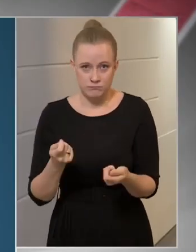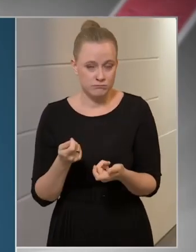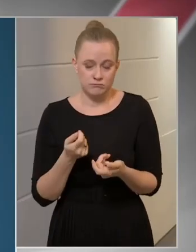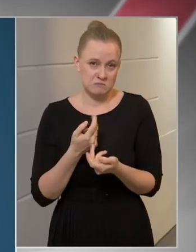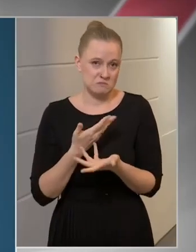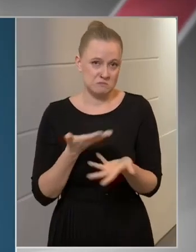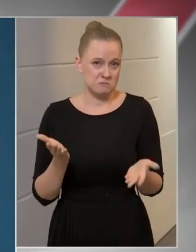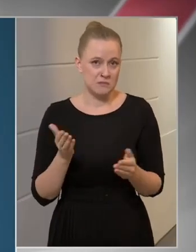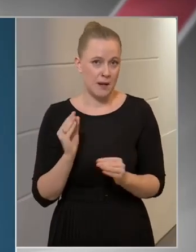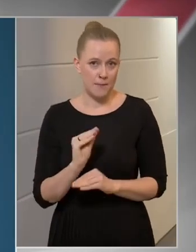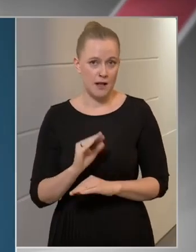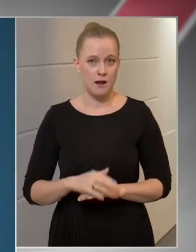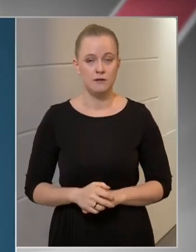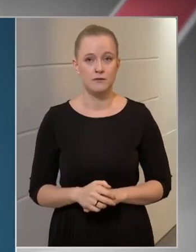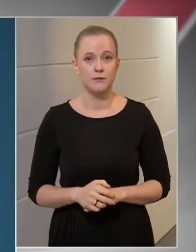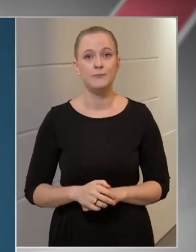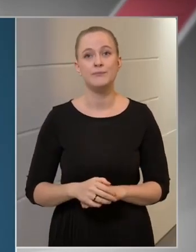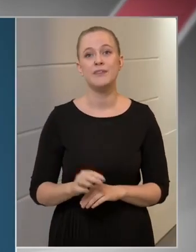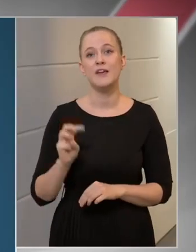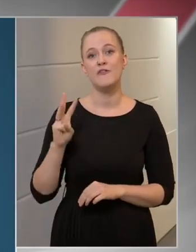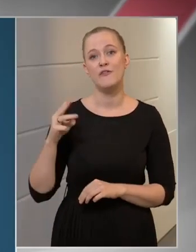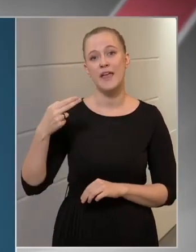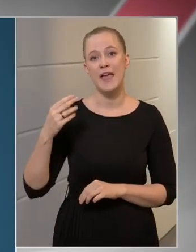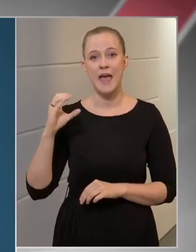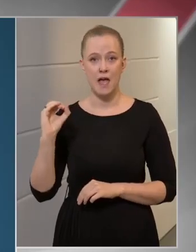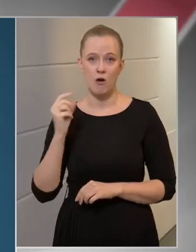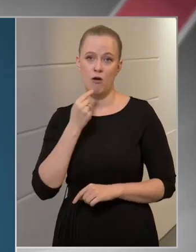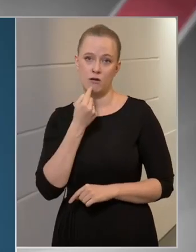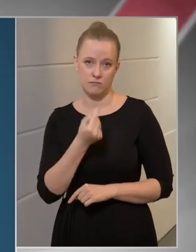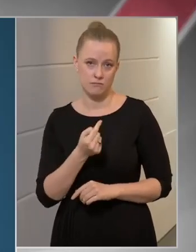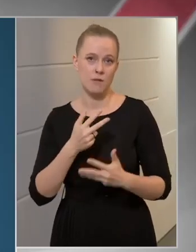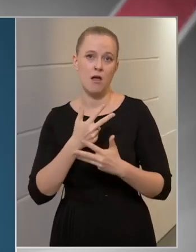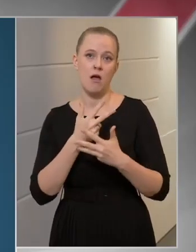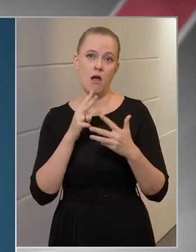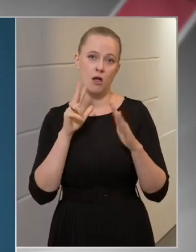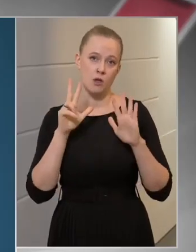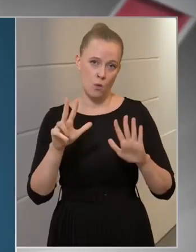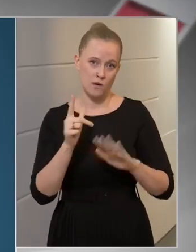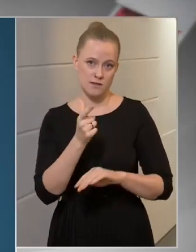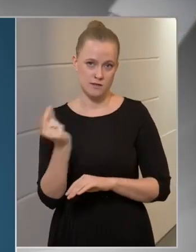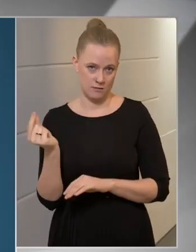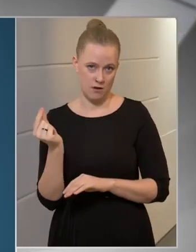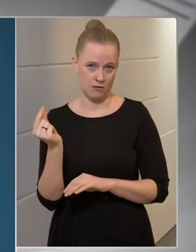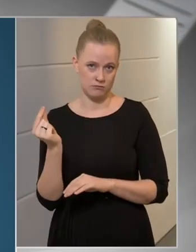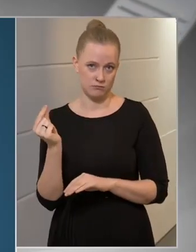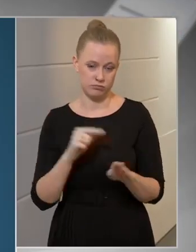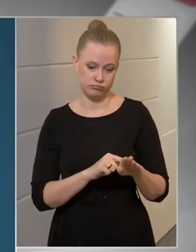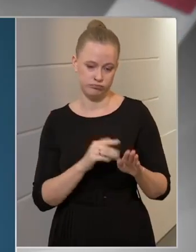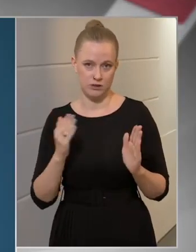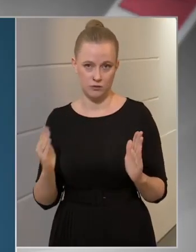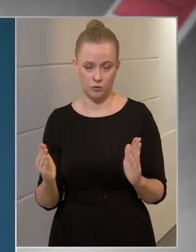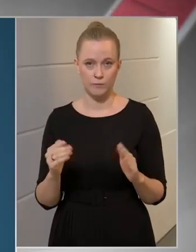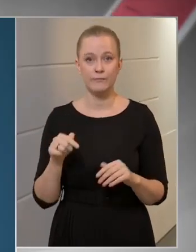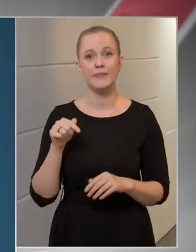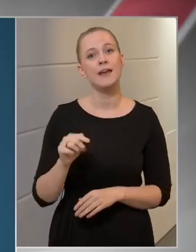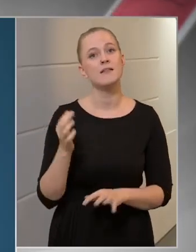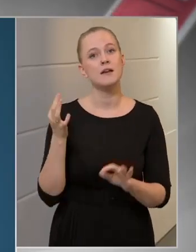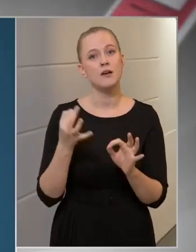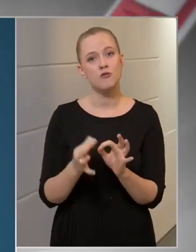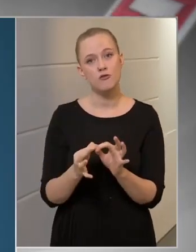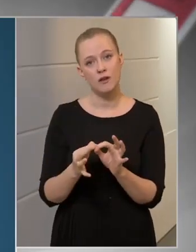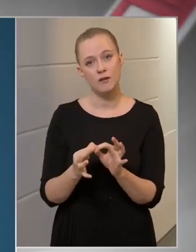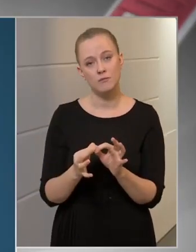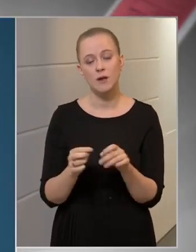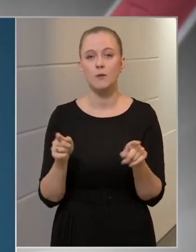nézve. A WHO egyébként 8 napban határozta meg ezt az időpontot. Ebben az esetben, és